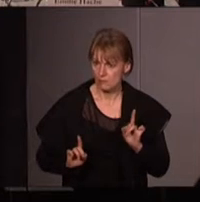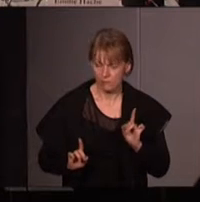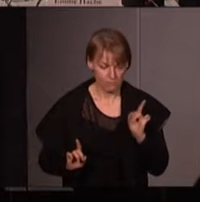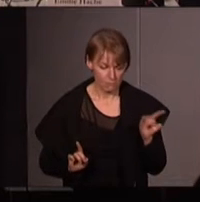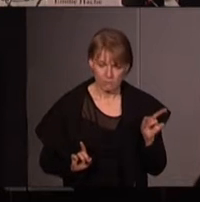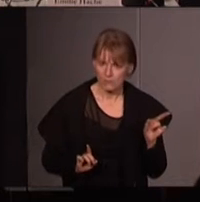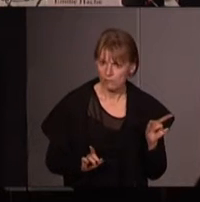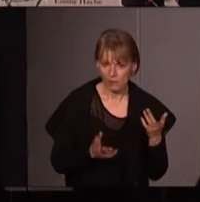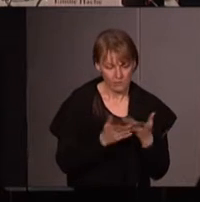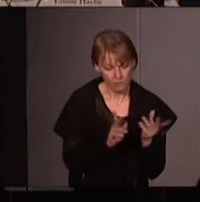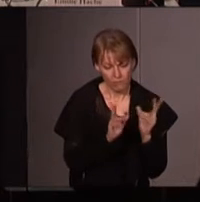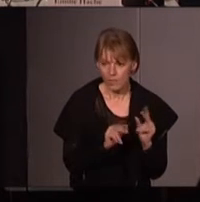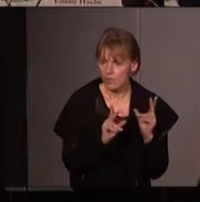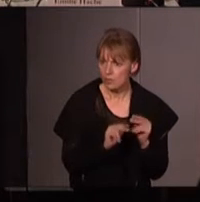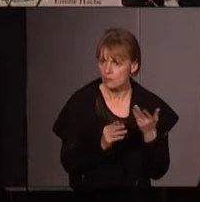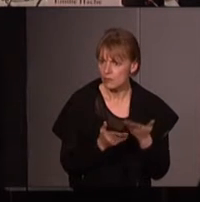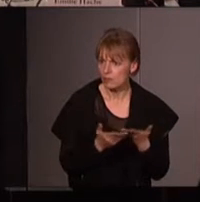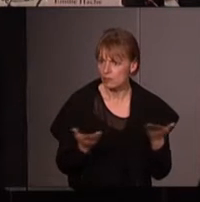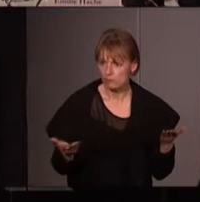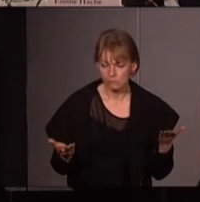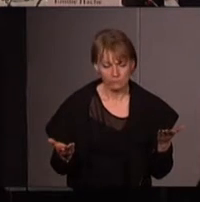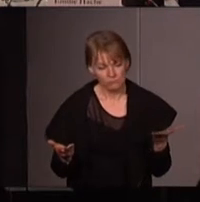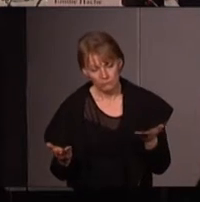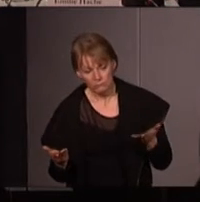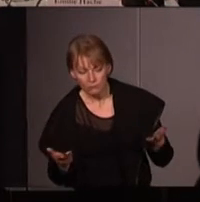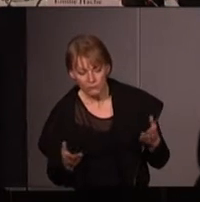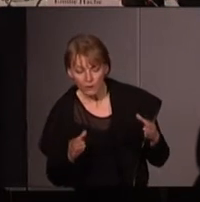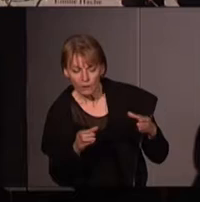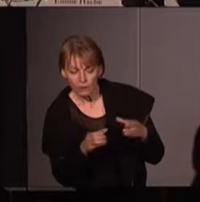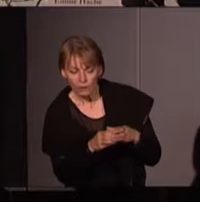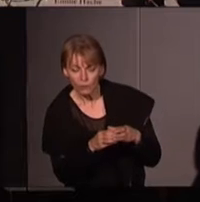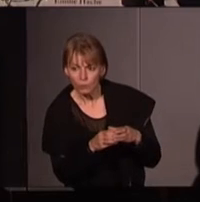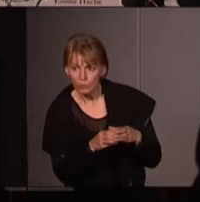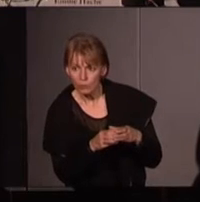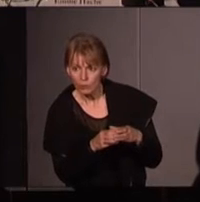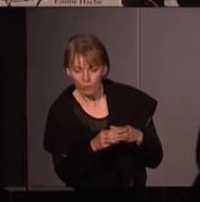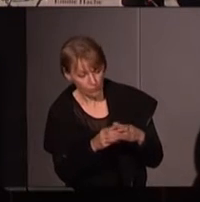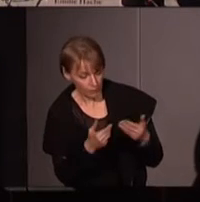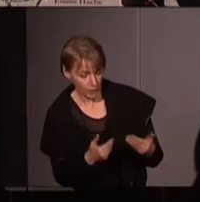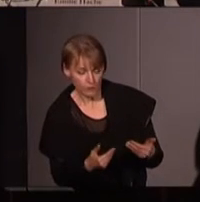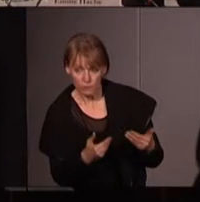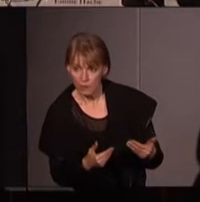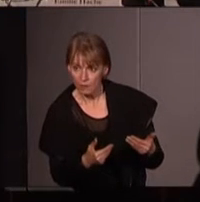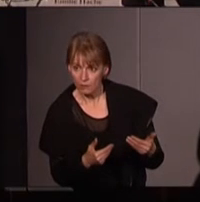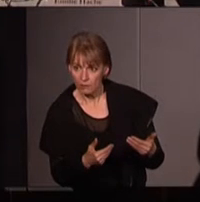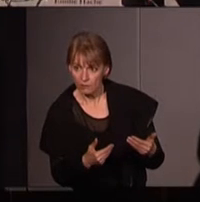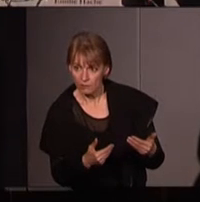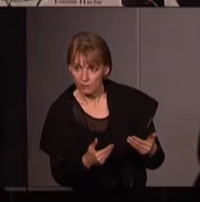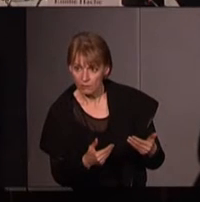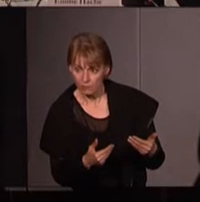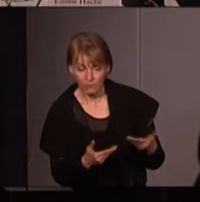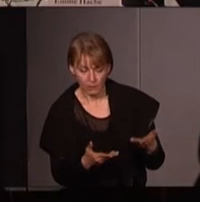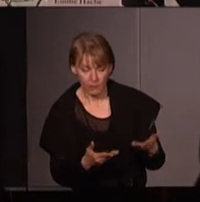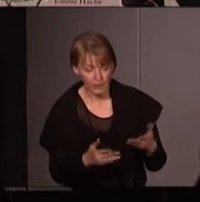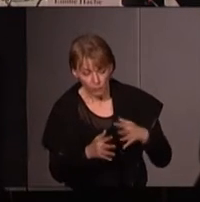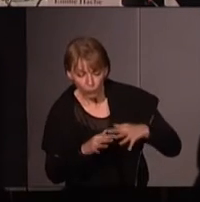pour qualifier ce qu'était en train de faire un mouvement contemporain et parallèle et qui a